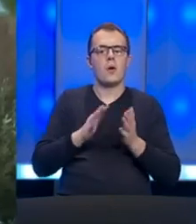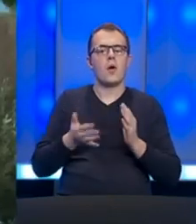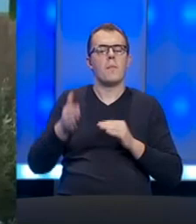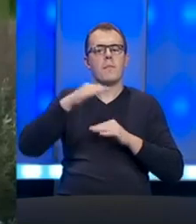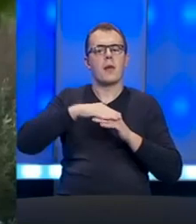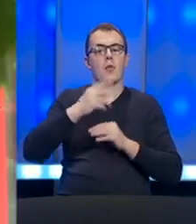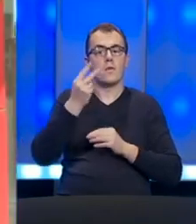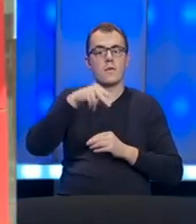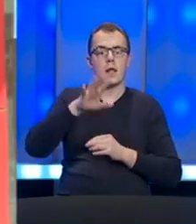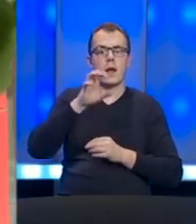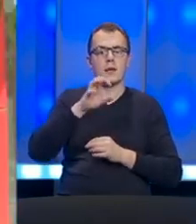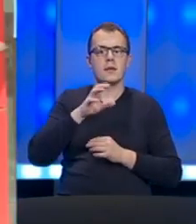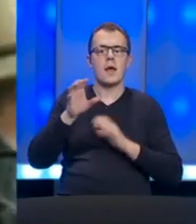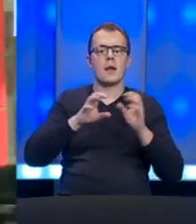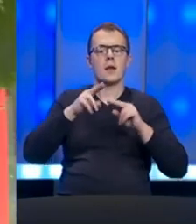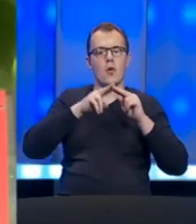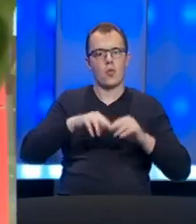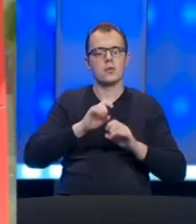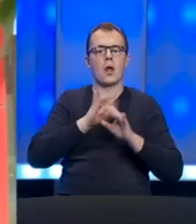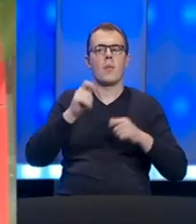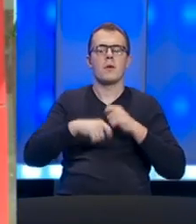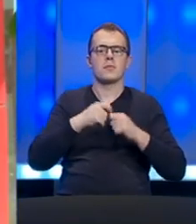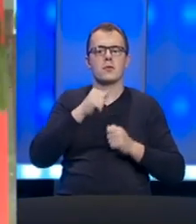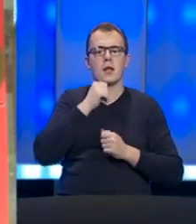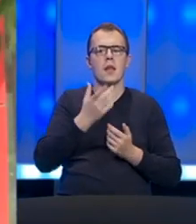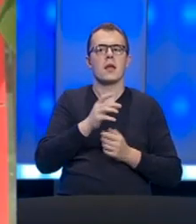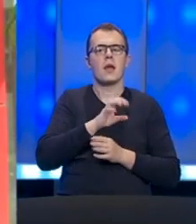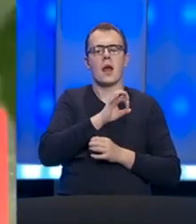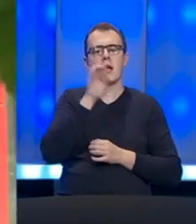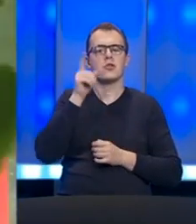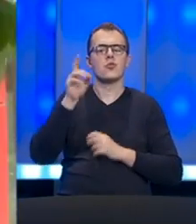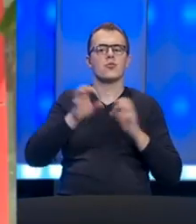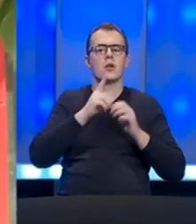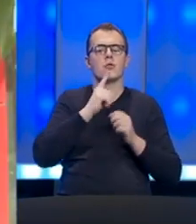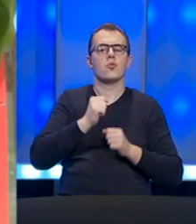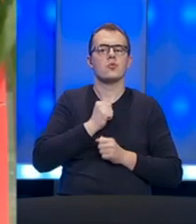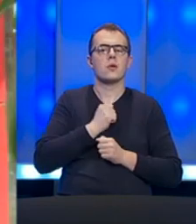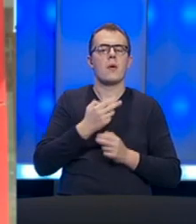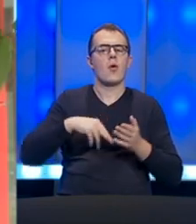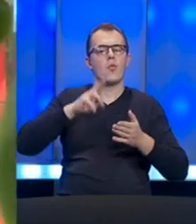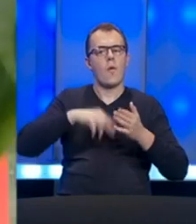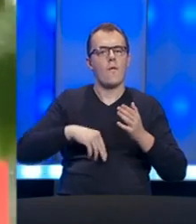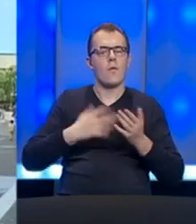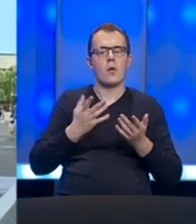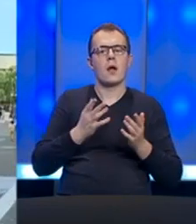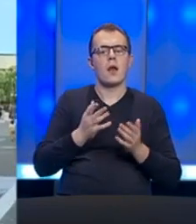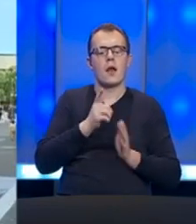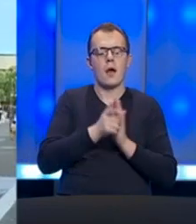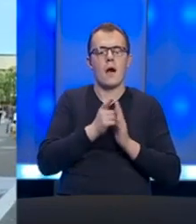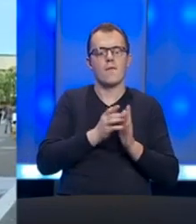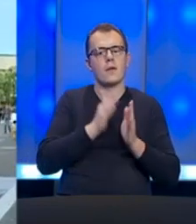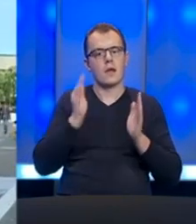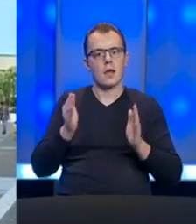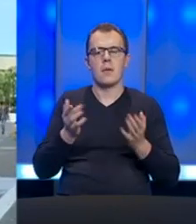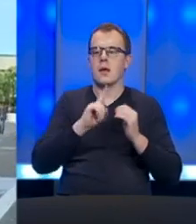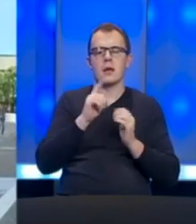.500 radnika je ostalo bez posla i najčešće to su radnici koji su imali ugoro radu na određeno vrijeme, ugor nije produžen, ali